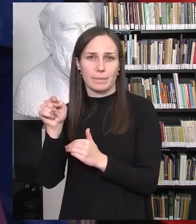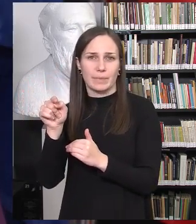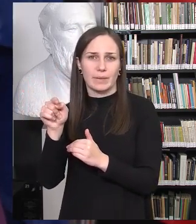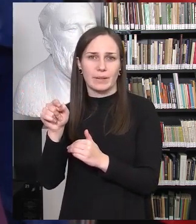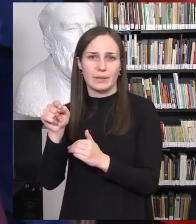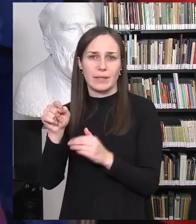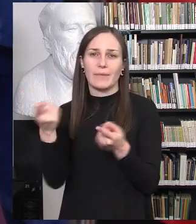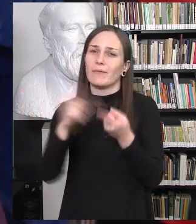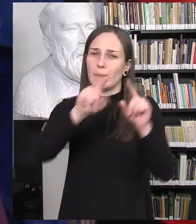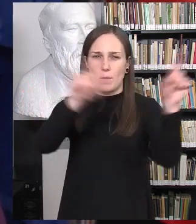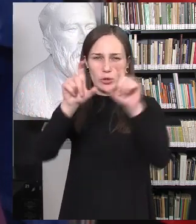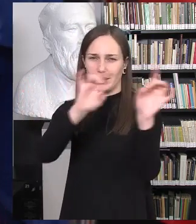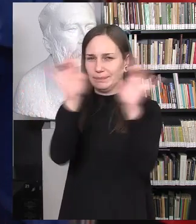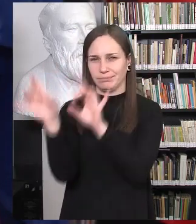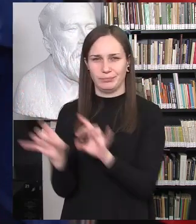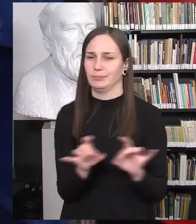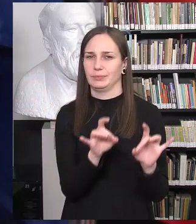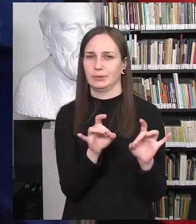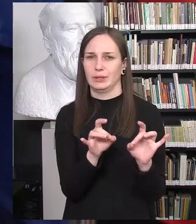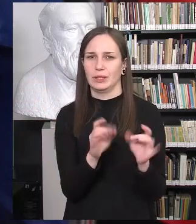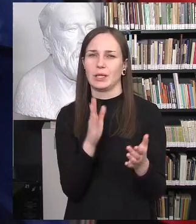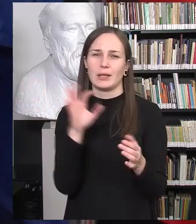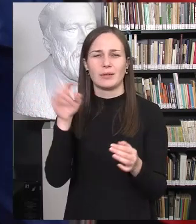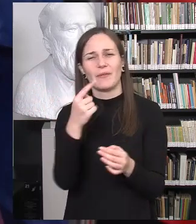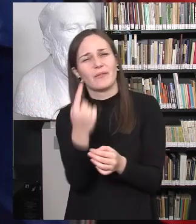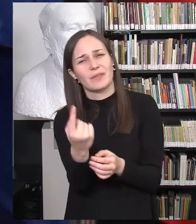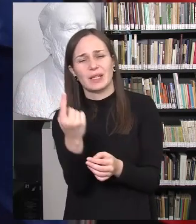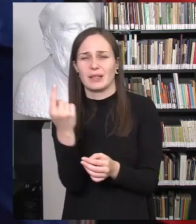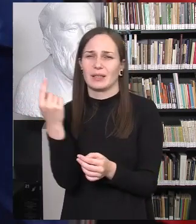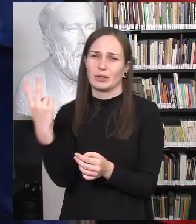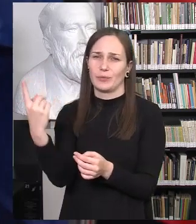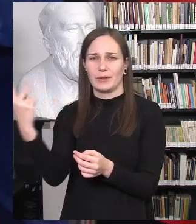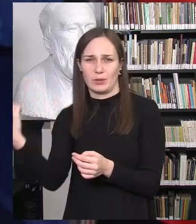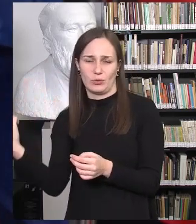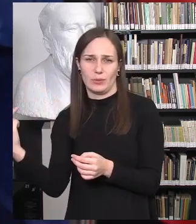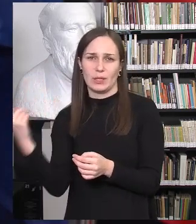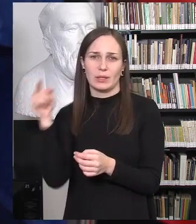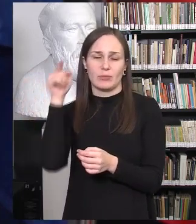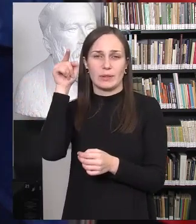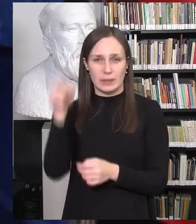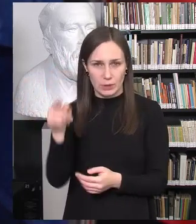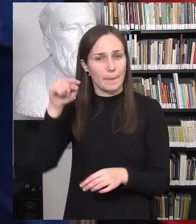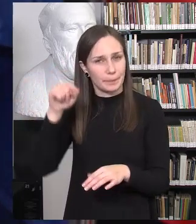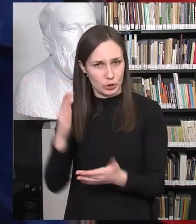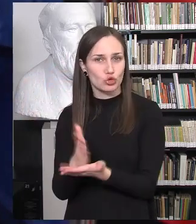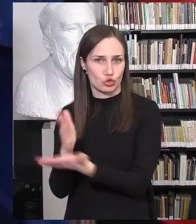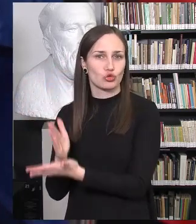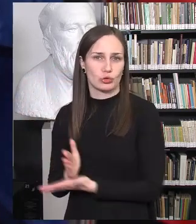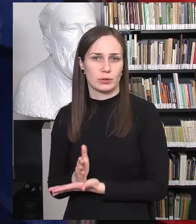skirtingai labai mokyklose, ten yra, paprastai būna viena tokiu atveju, bet jų aišku tikrai būna.